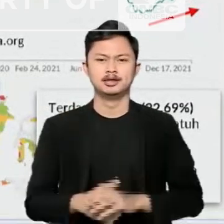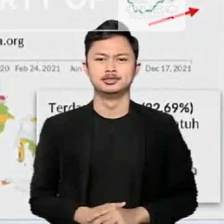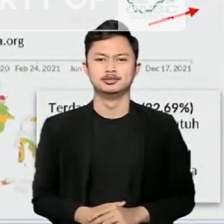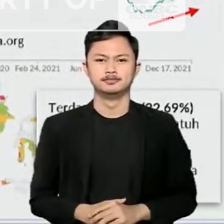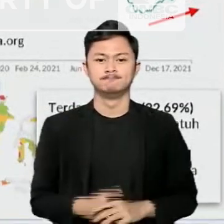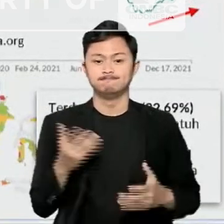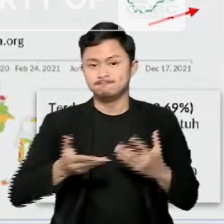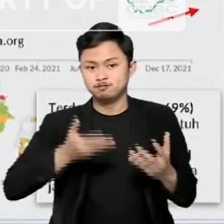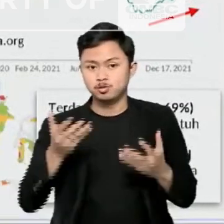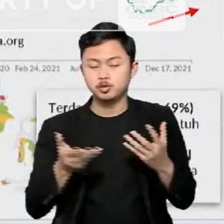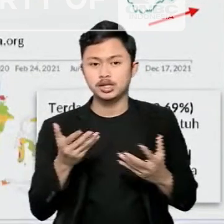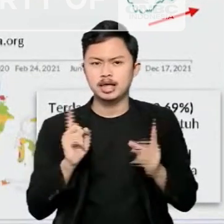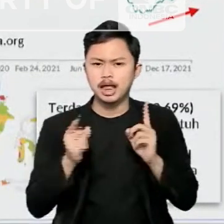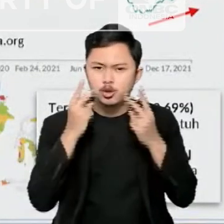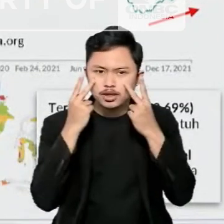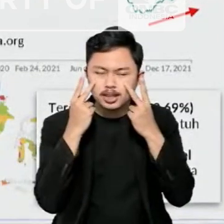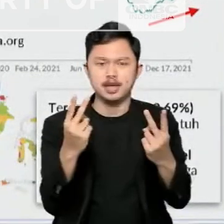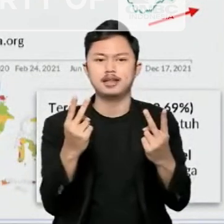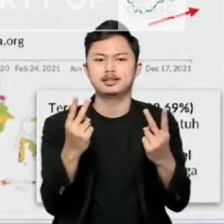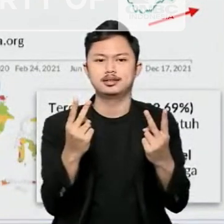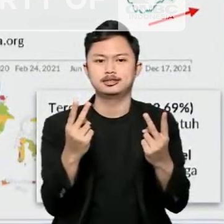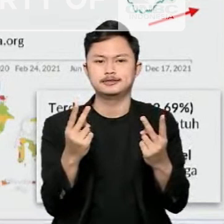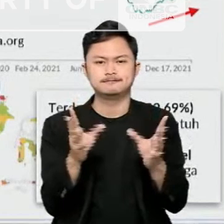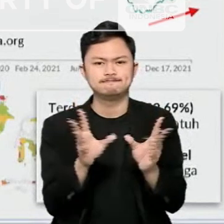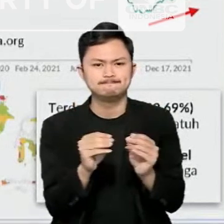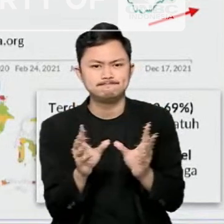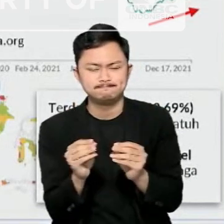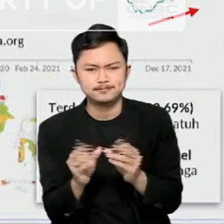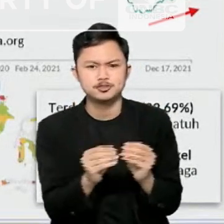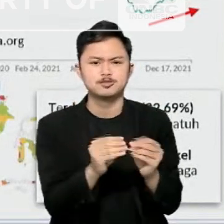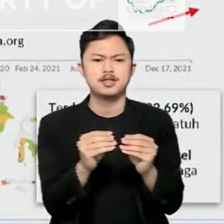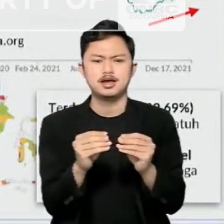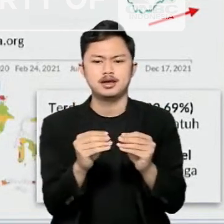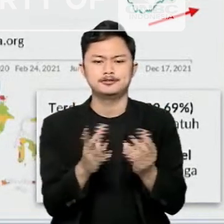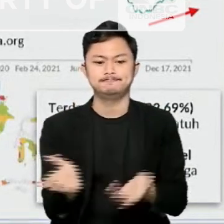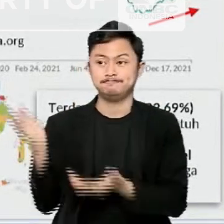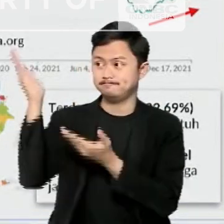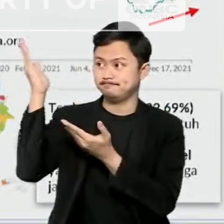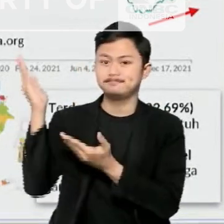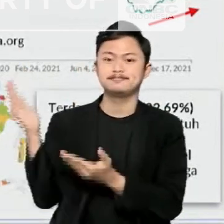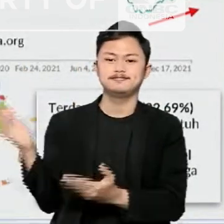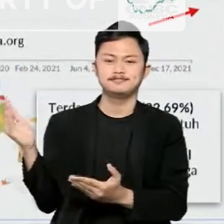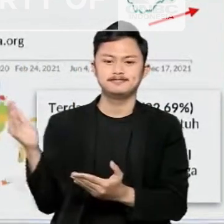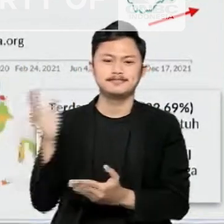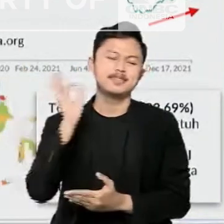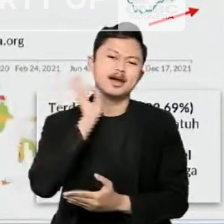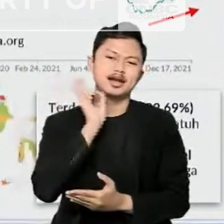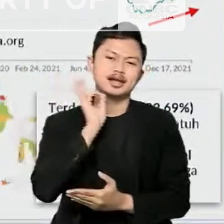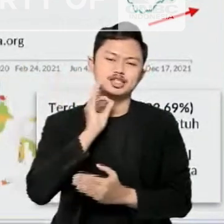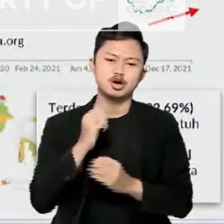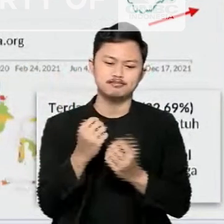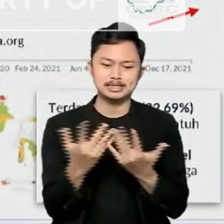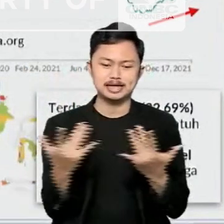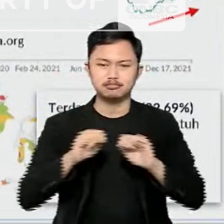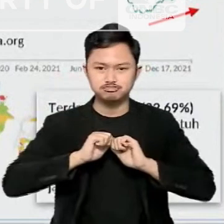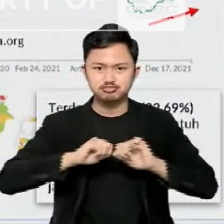Meskipun demikian, jika dilihat dari angka reproduksi efektif atau RT yang menggambarkan potensi penularan di